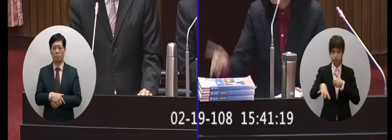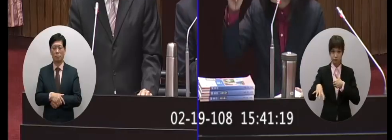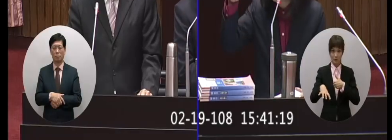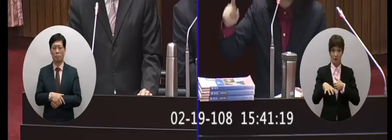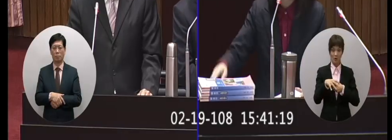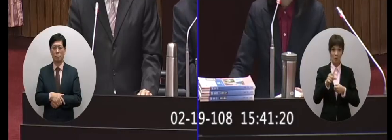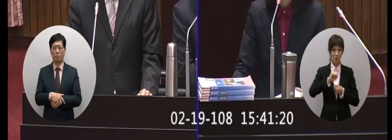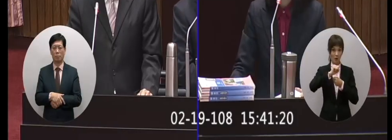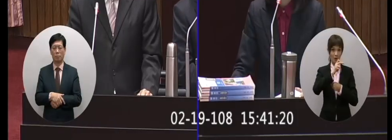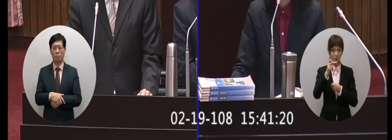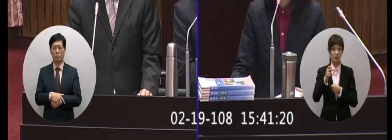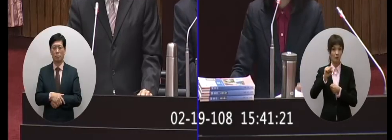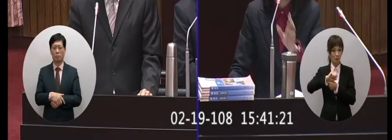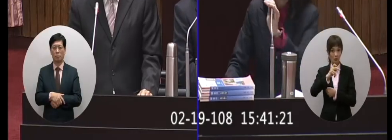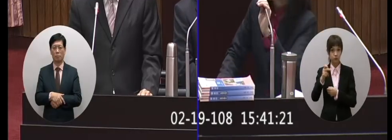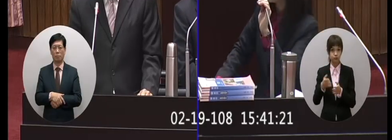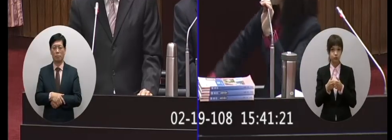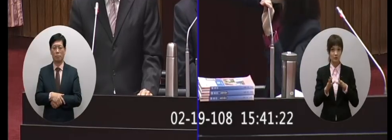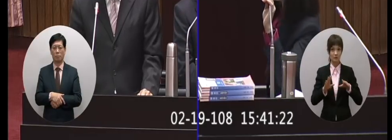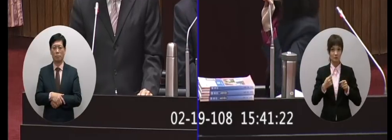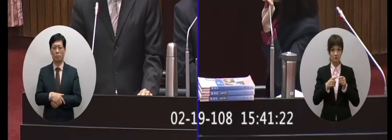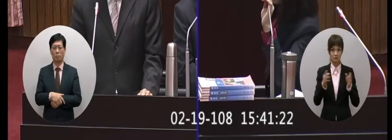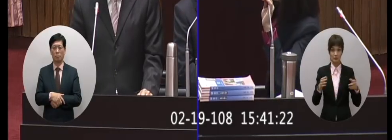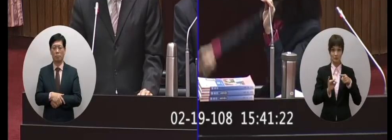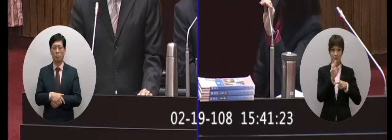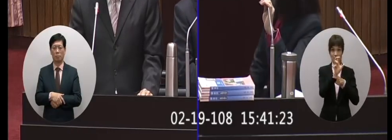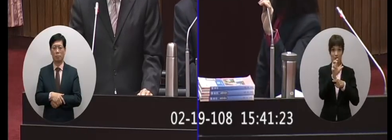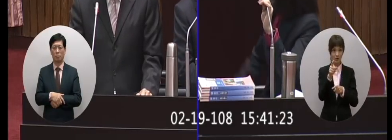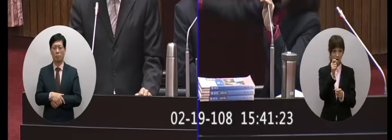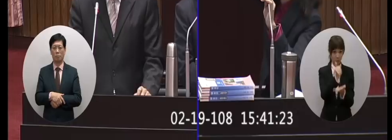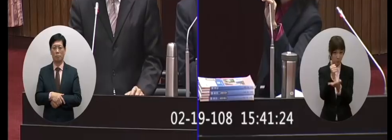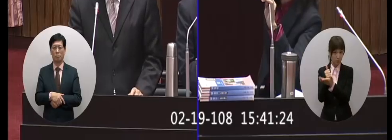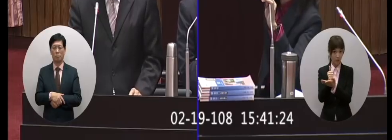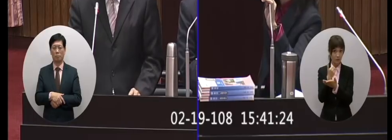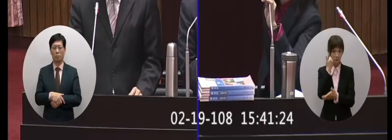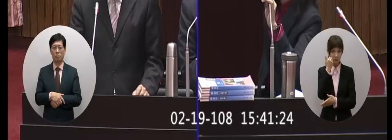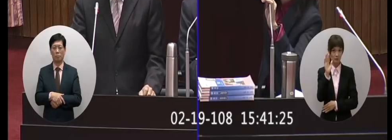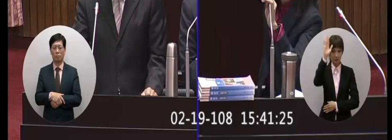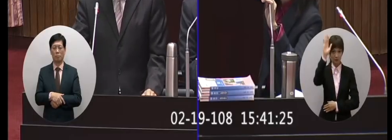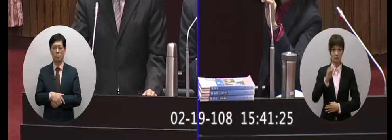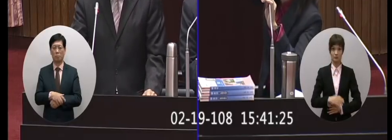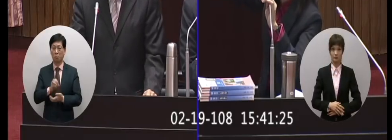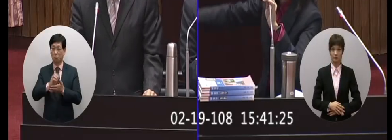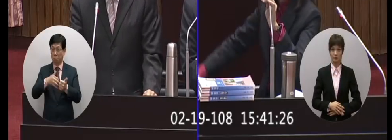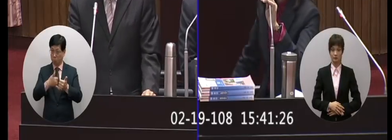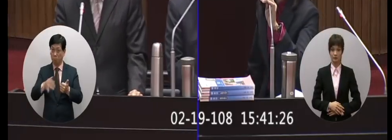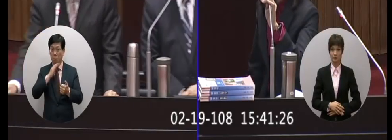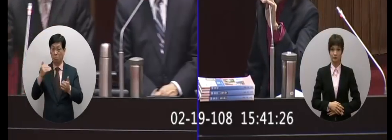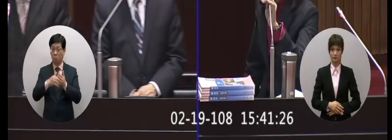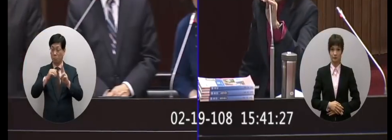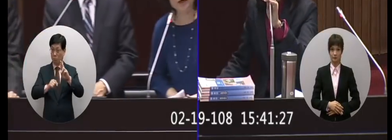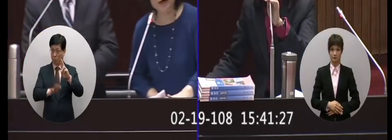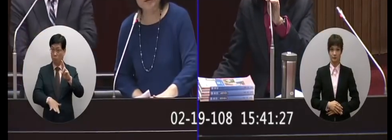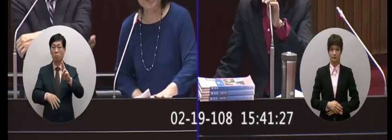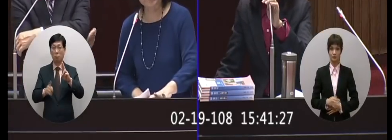內要打百分之七十做到部會請舉手做到部會請舉手跟委員報告這個是到年底